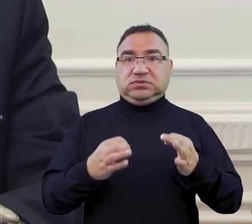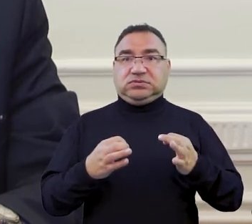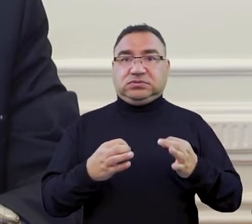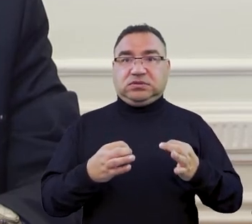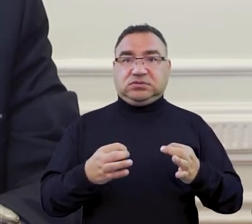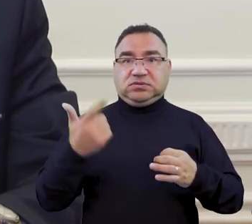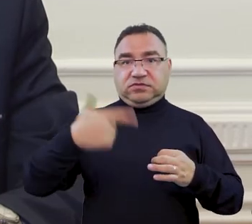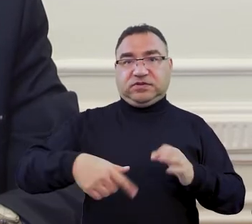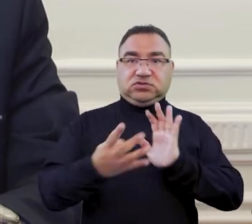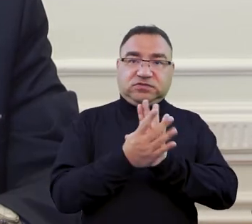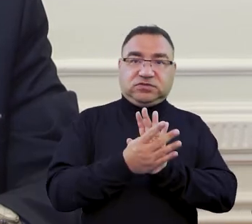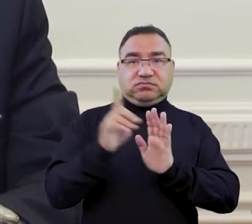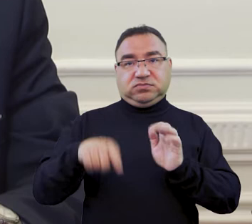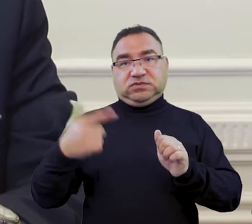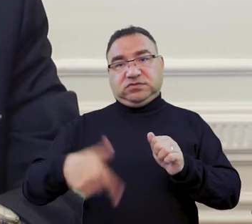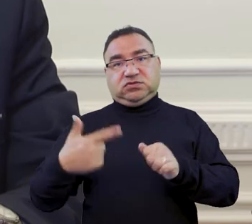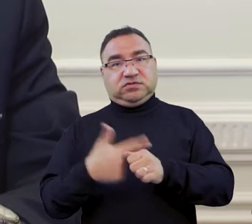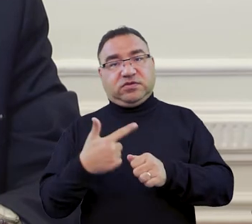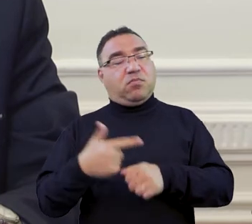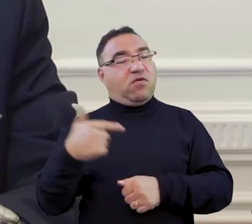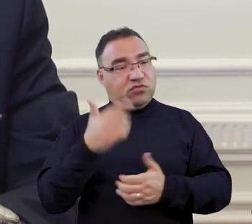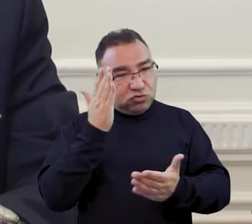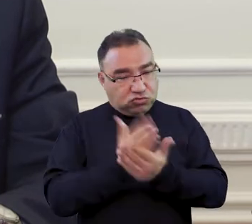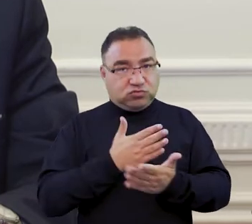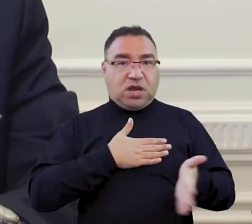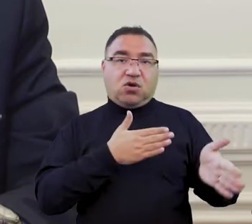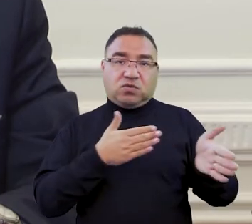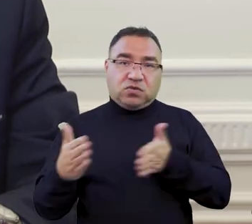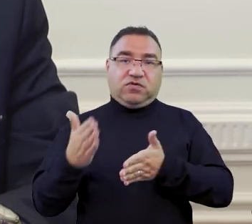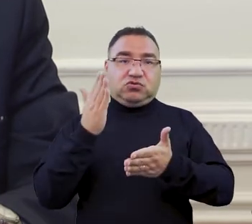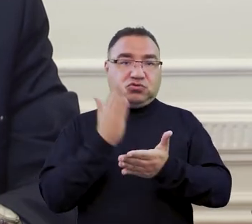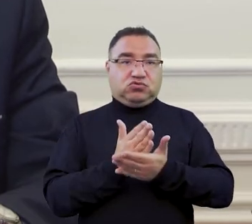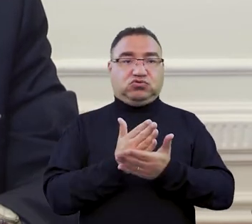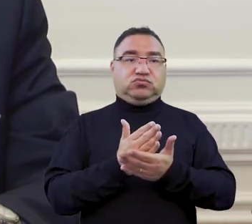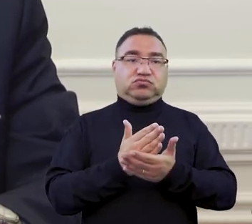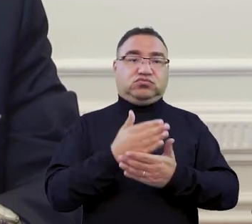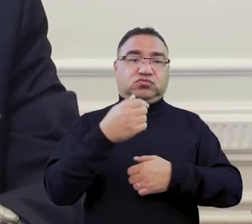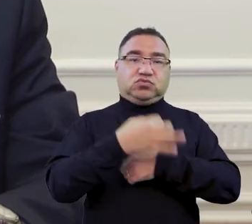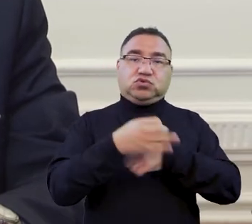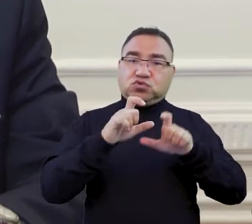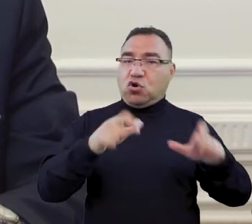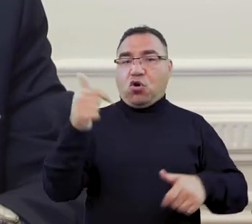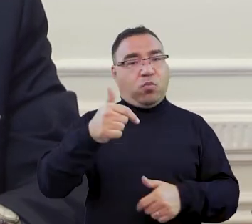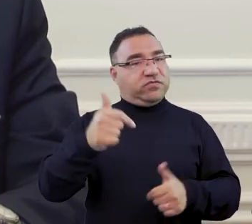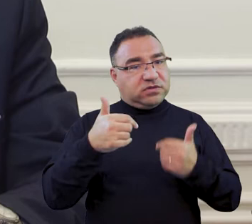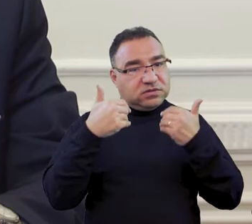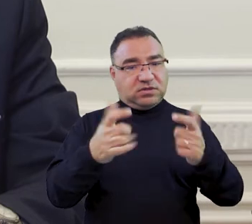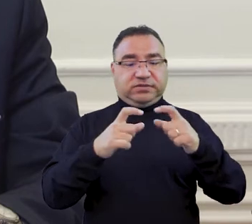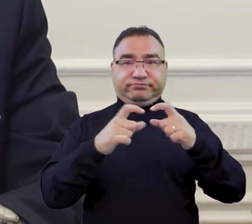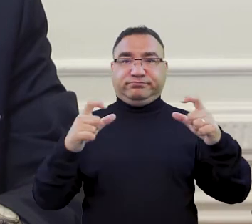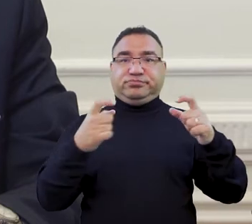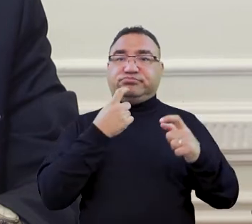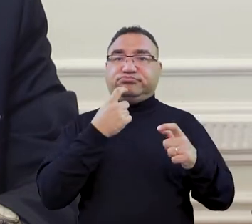2019-2020 powinni mieć tą świadomość, że uczelnie były zobowiązane wydać elektroniczną